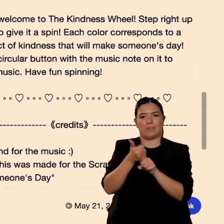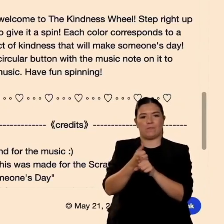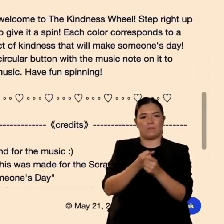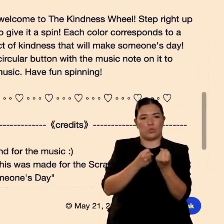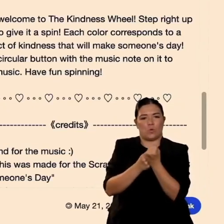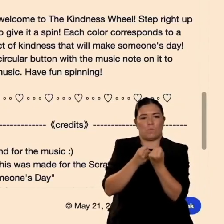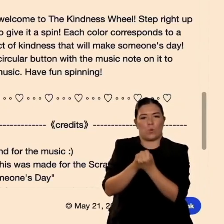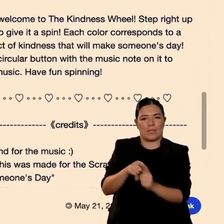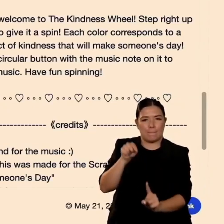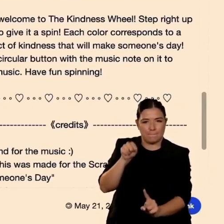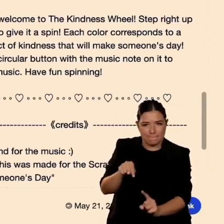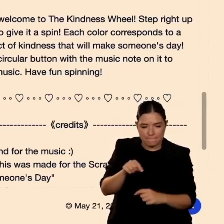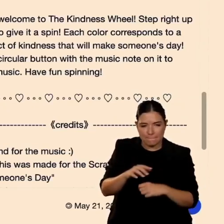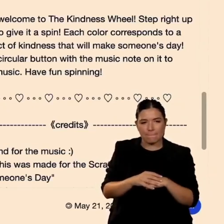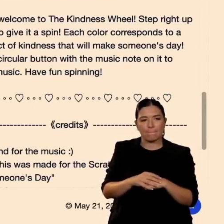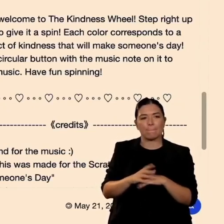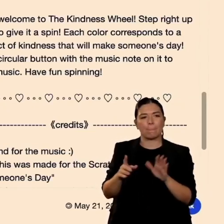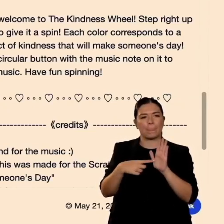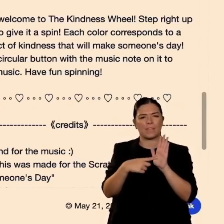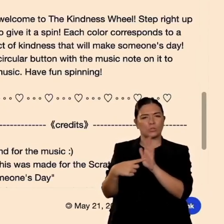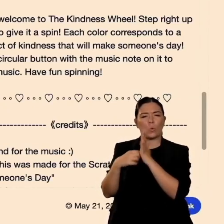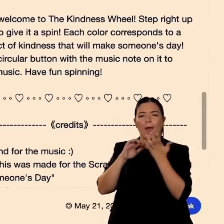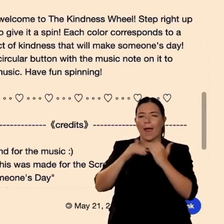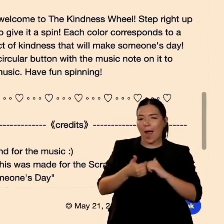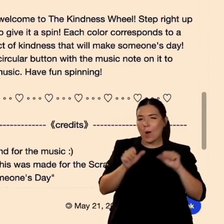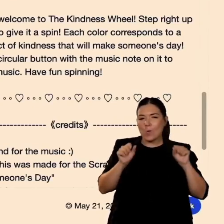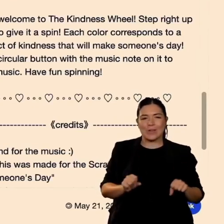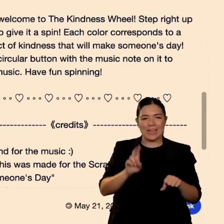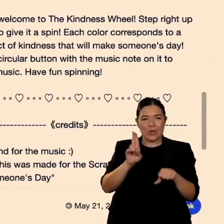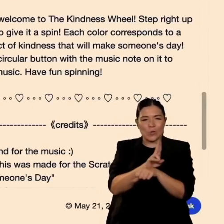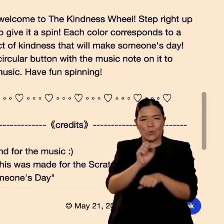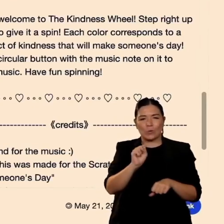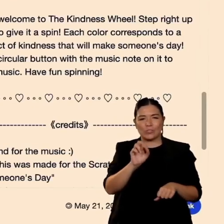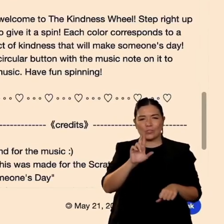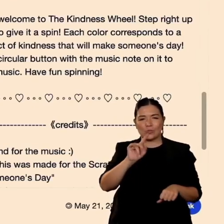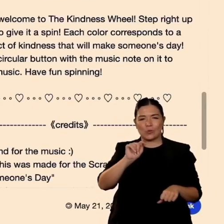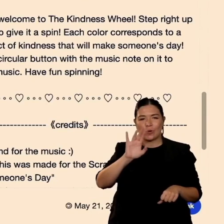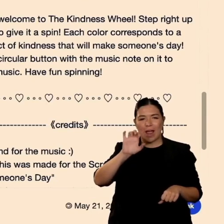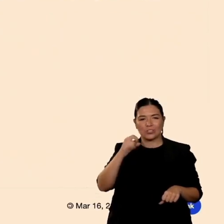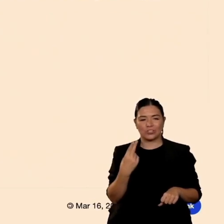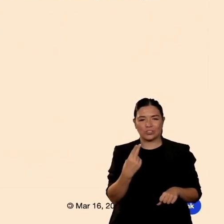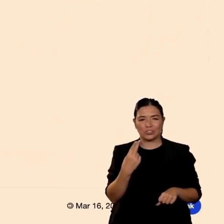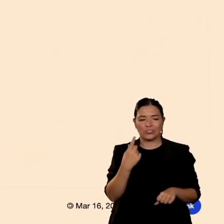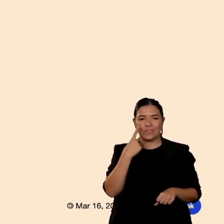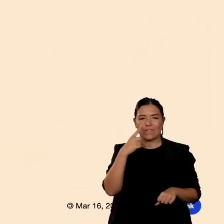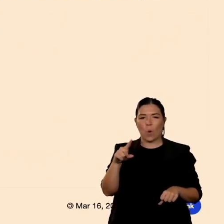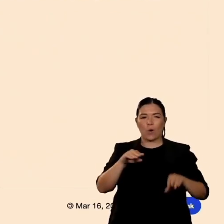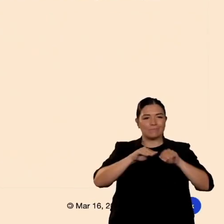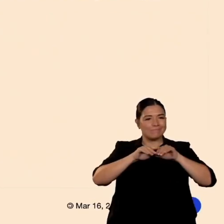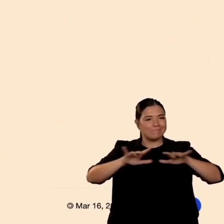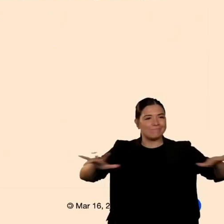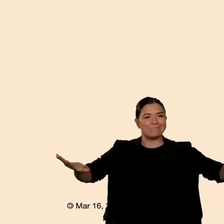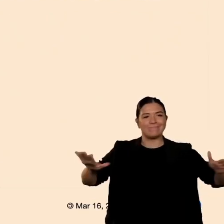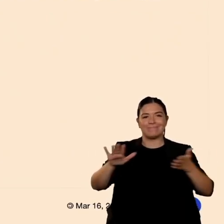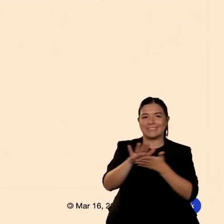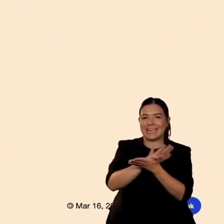il progetto di Scratch ha unito a così tante persone diverse di diverse